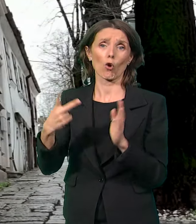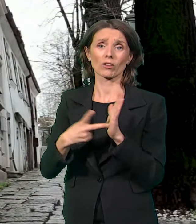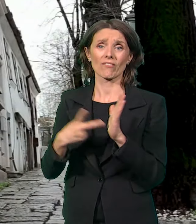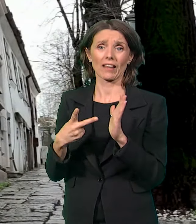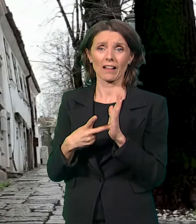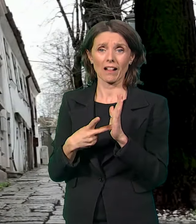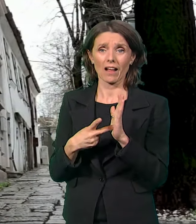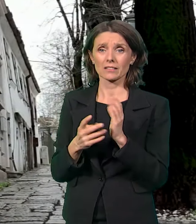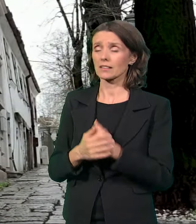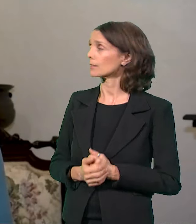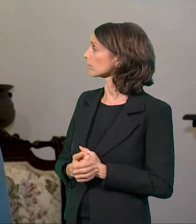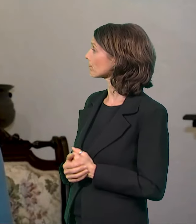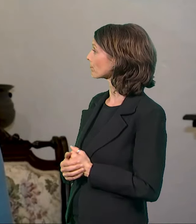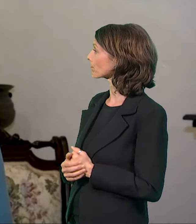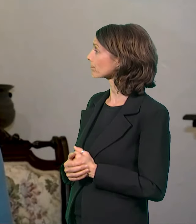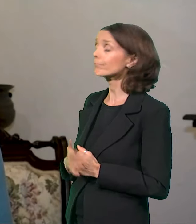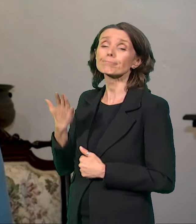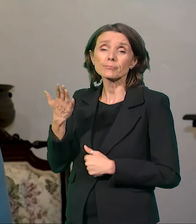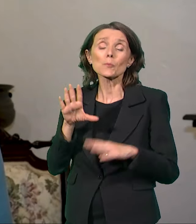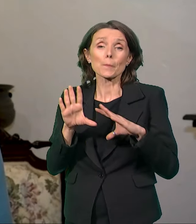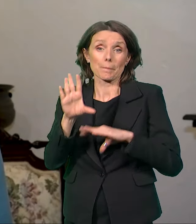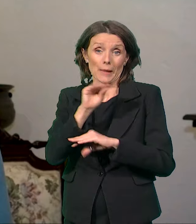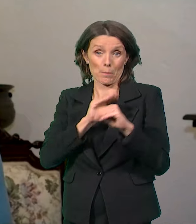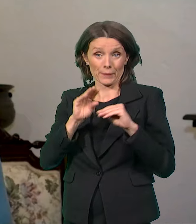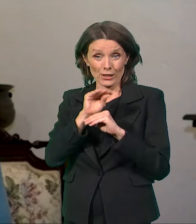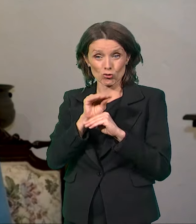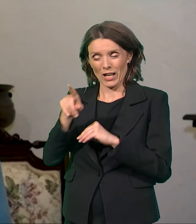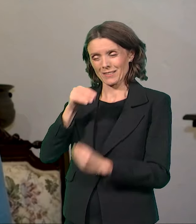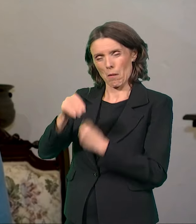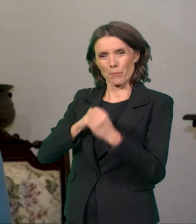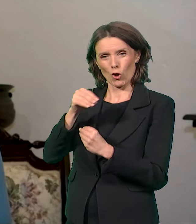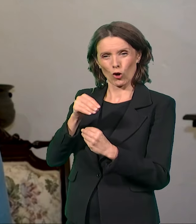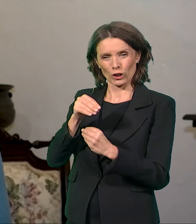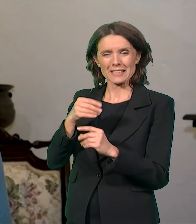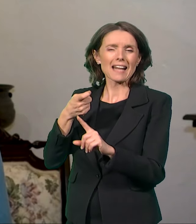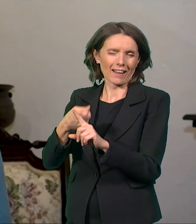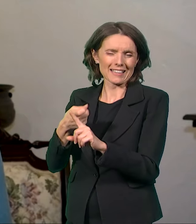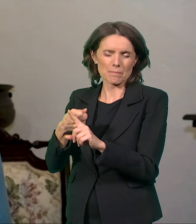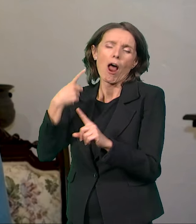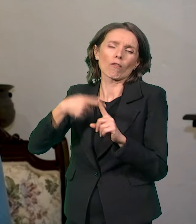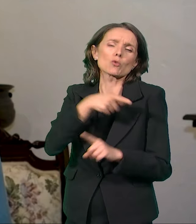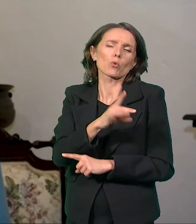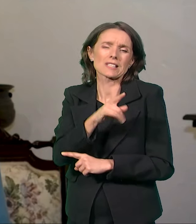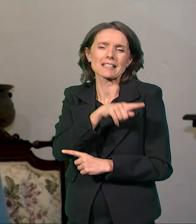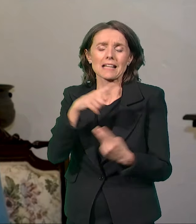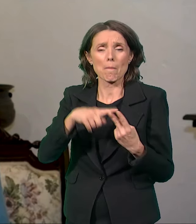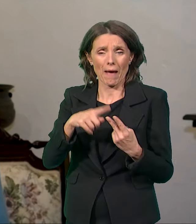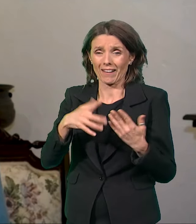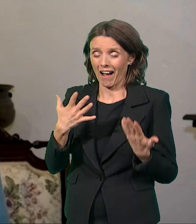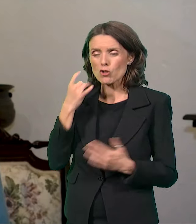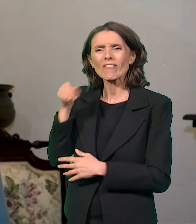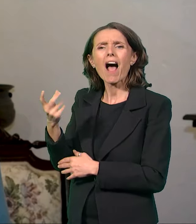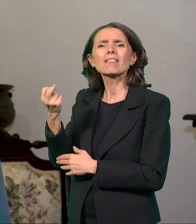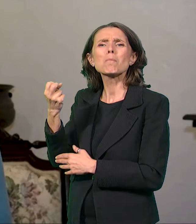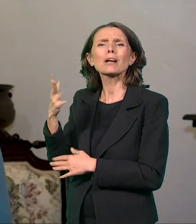Postoji to jedno predanje da su Krsmanovići, ili isto se njima, da su ponijeli jedno bure puno